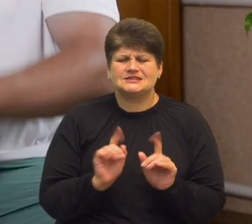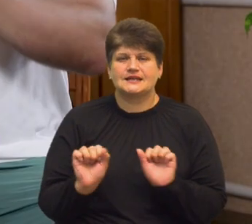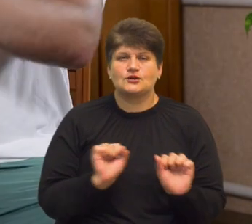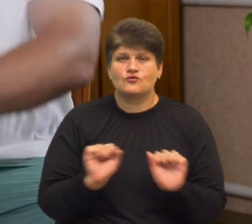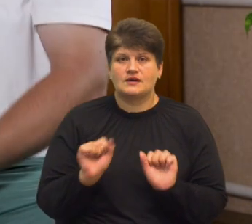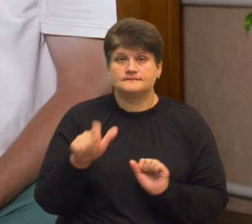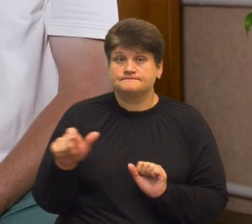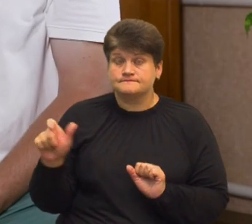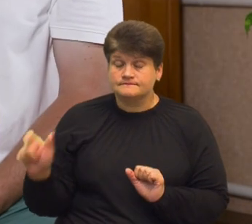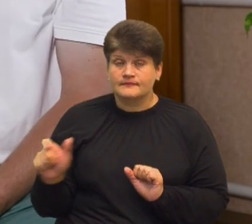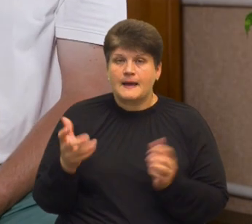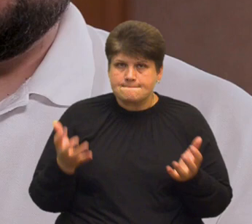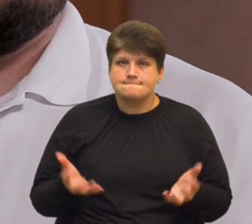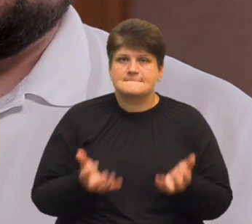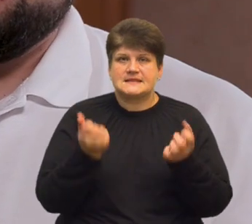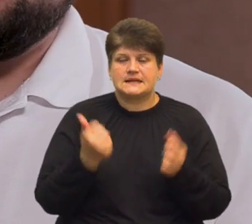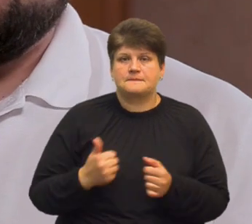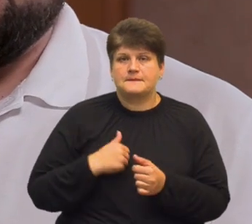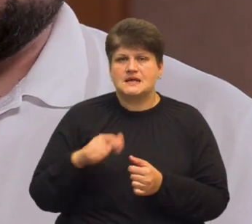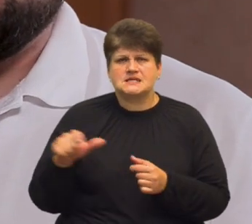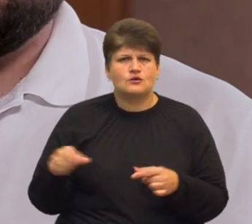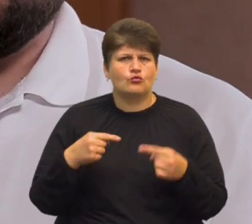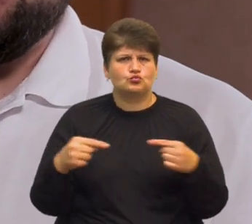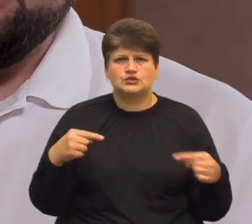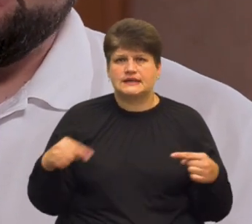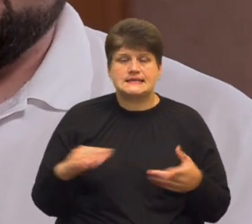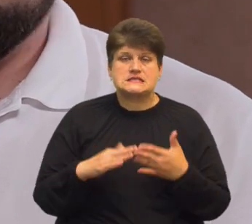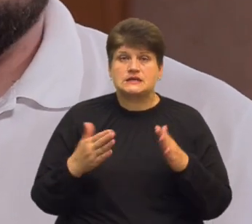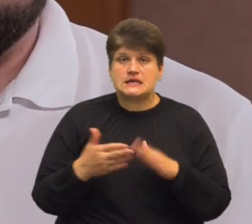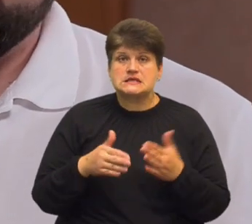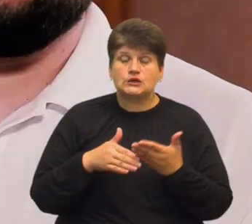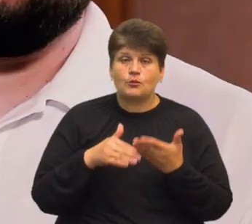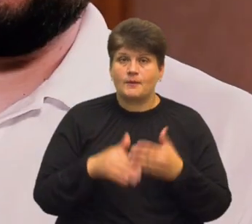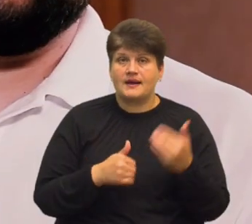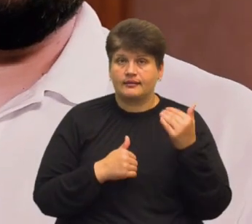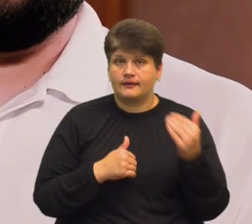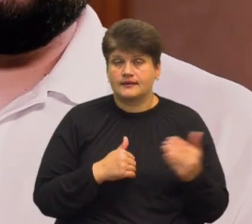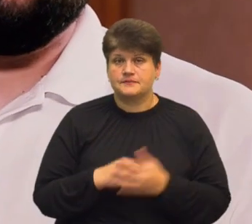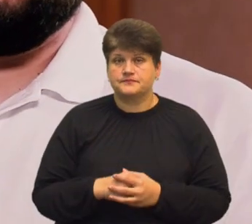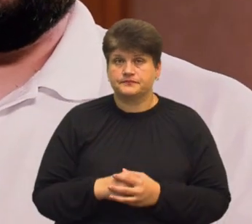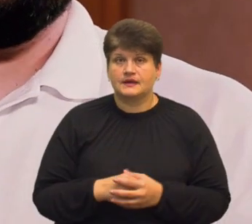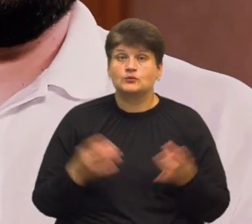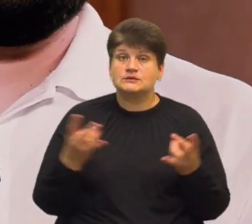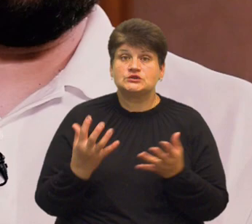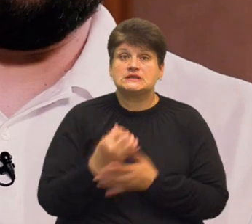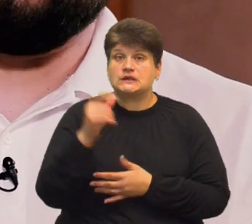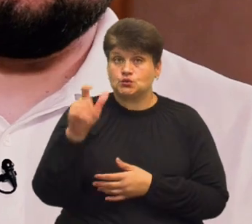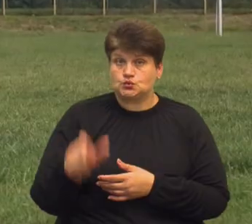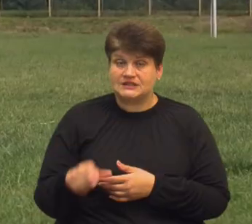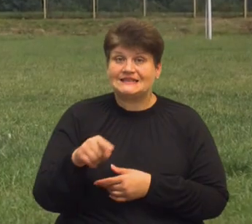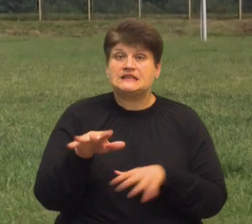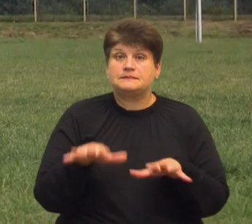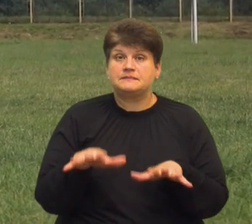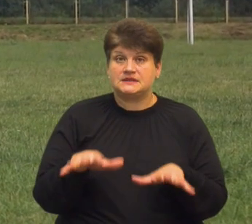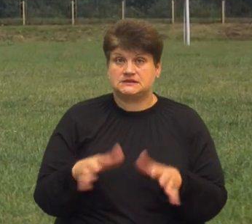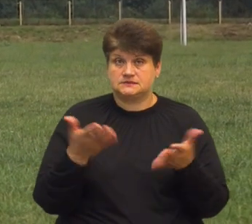складом, але й підтримувати бійців у будь-яких ситуаціях та допомагати їм. Потрібно знайти людині, її місце в строю.